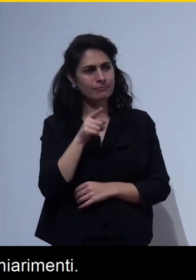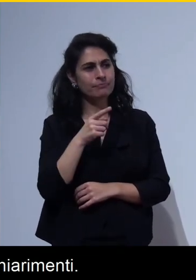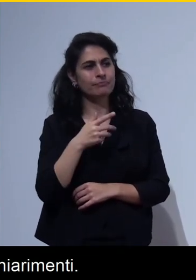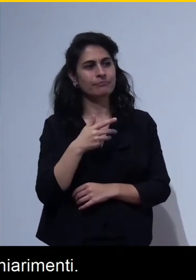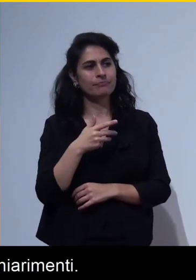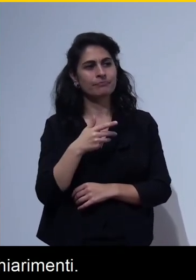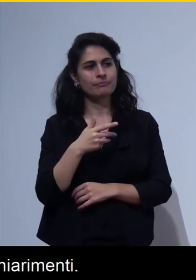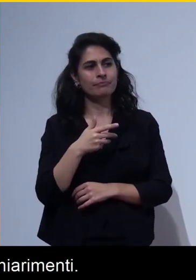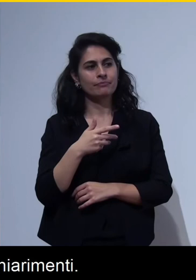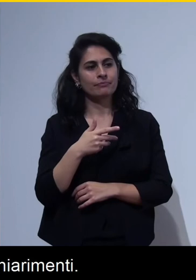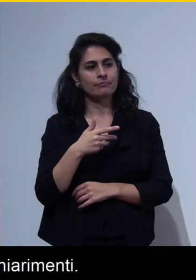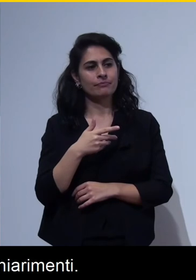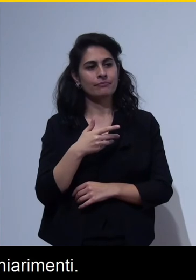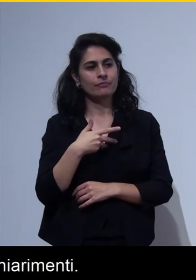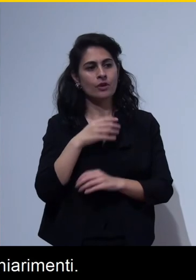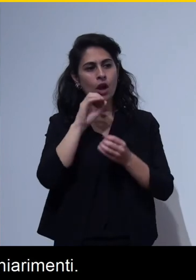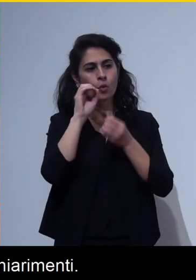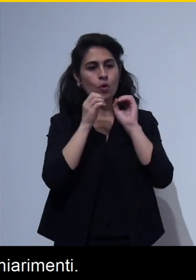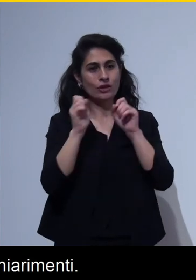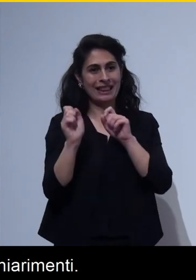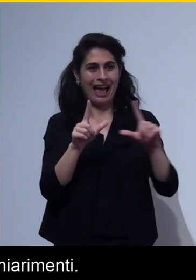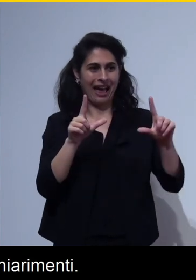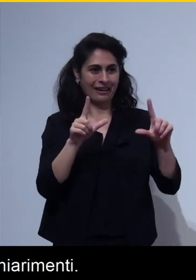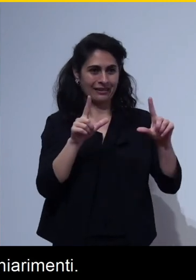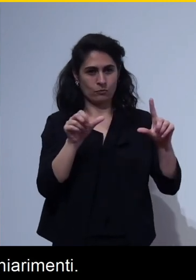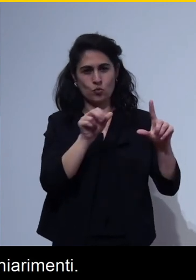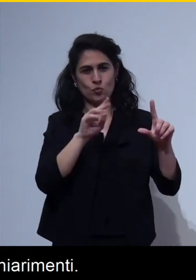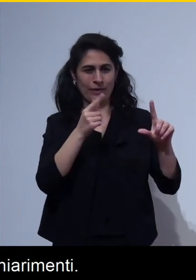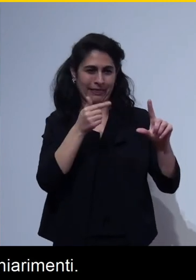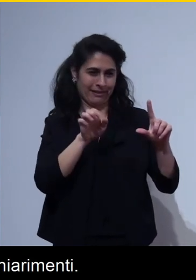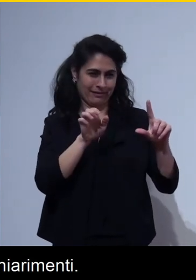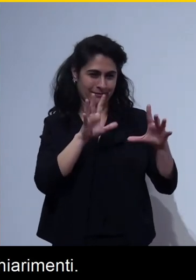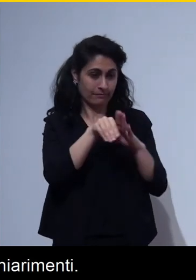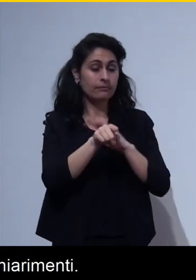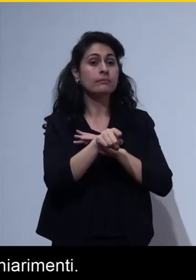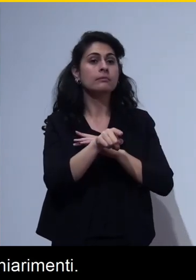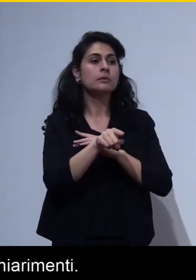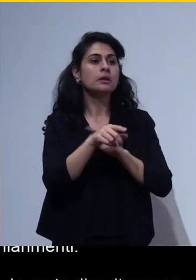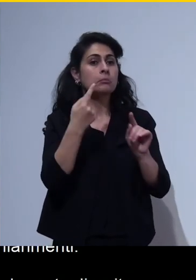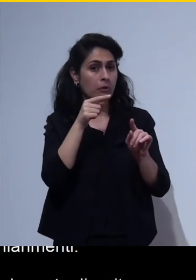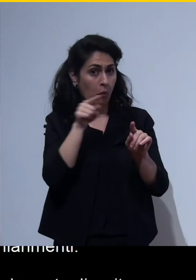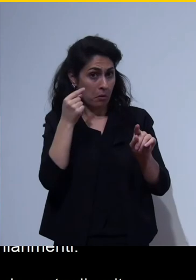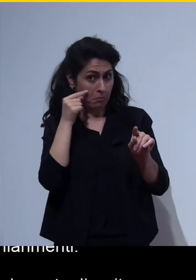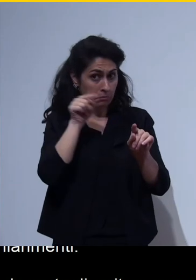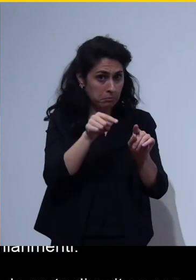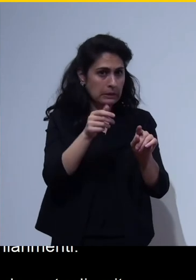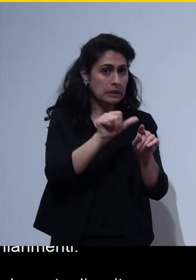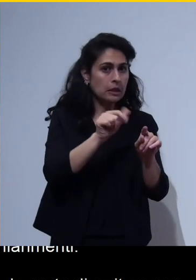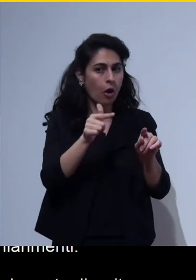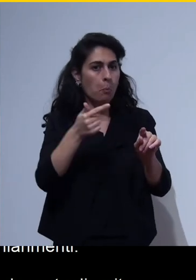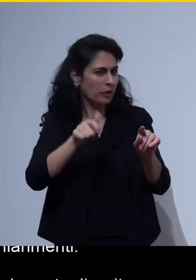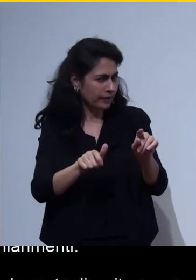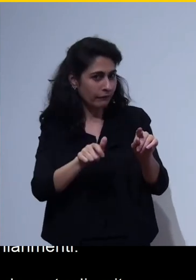parte della G Suite se non l'avete tenuto conto l'avete tenuto conto perché e